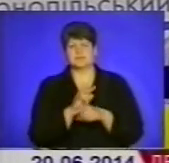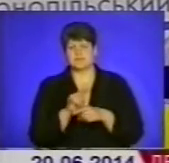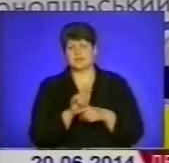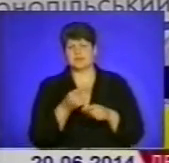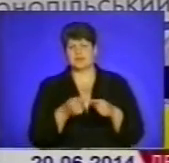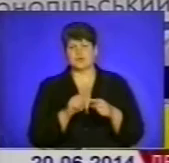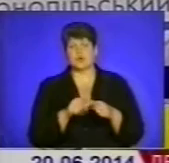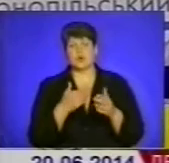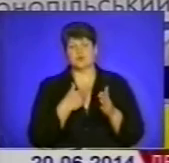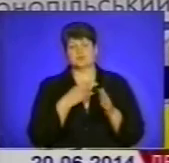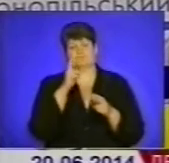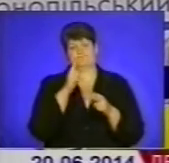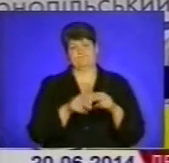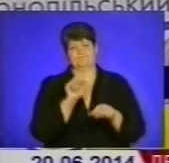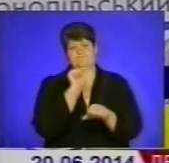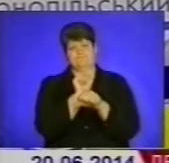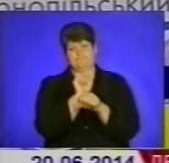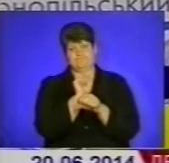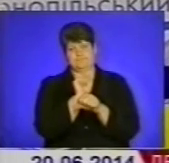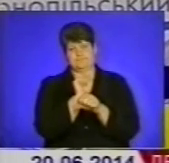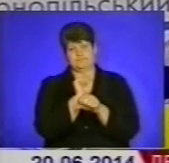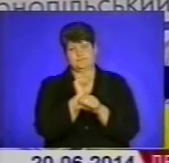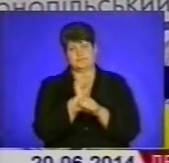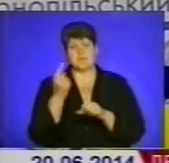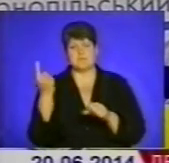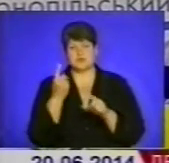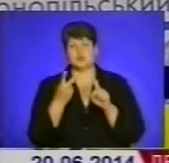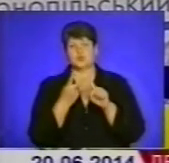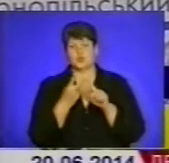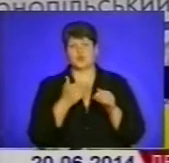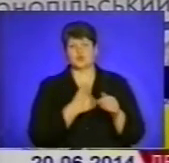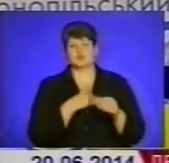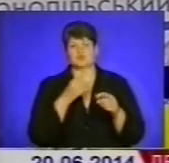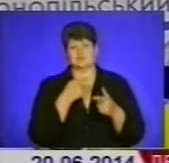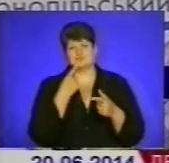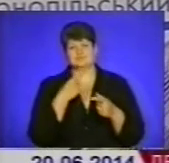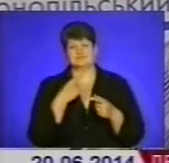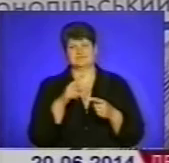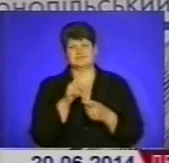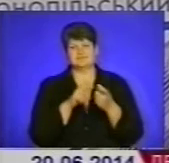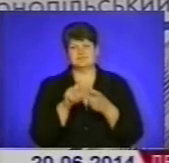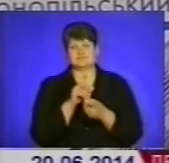сьогодні поставити крапку разом з штабом, по-перше. По-друге, хочу мусити всім, хто спекулює на цю тему, що